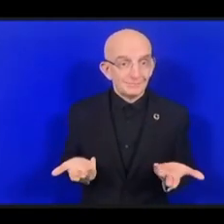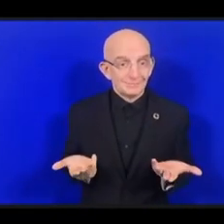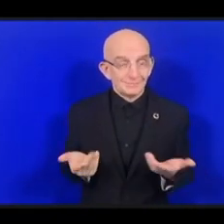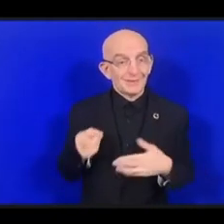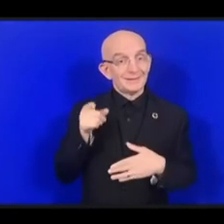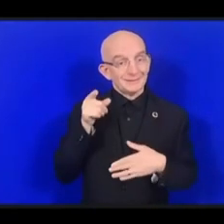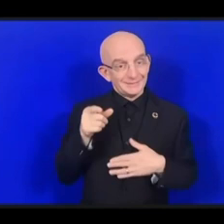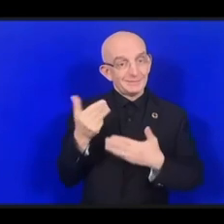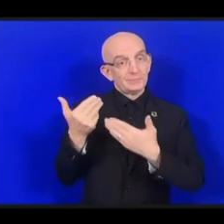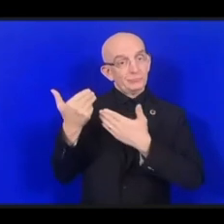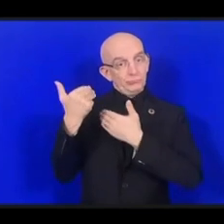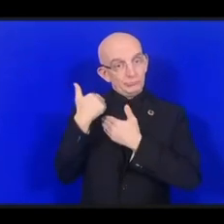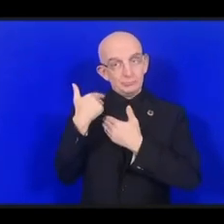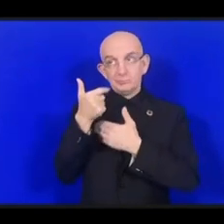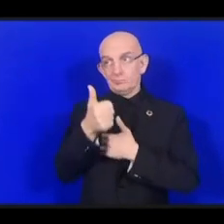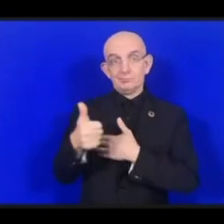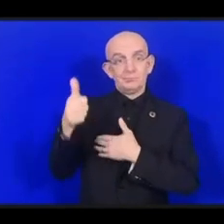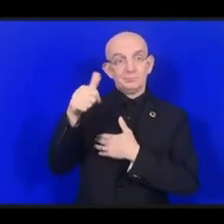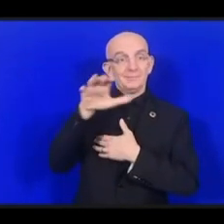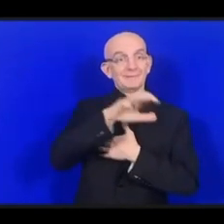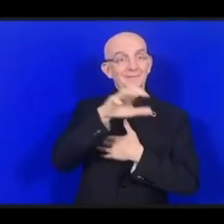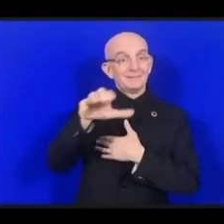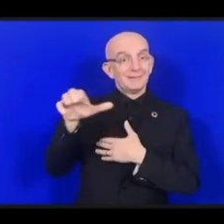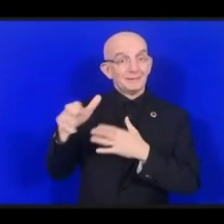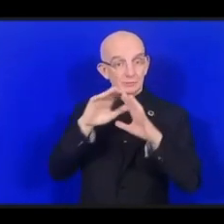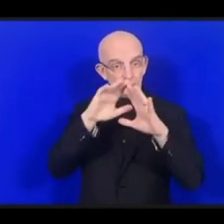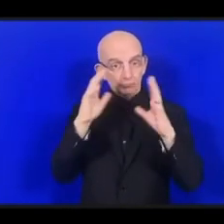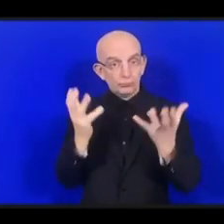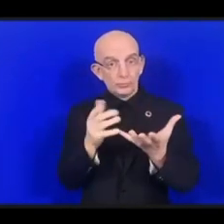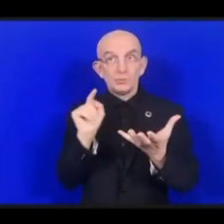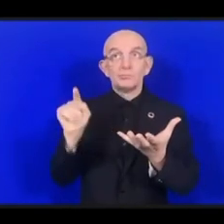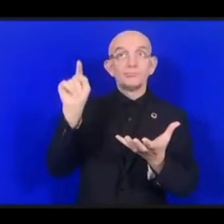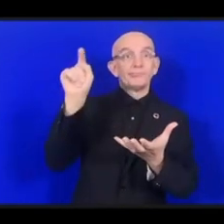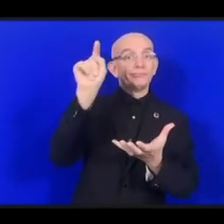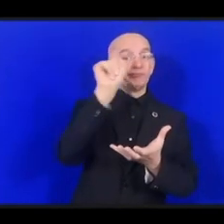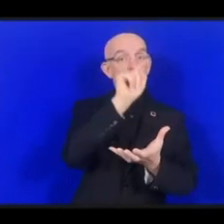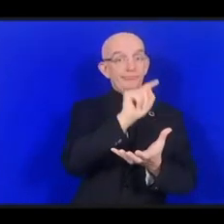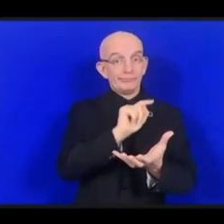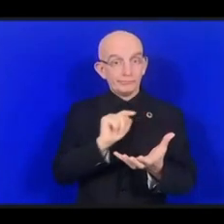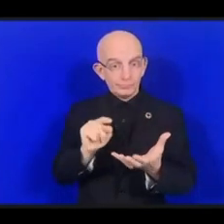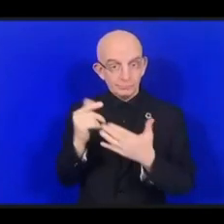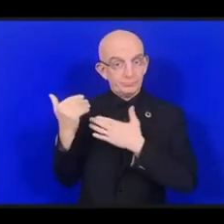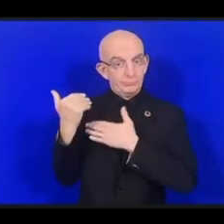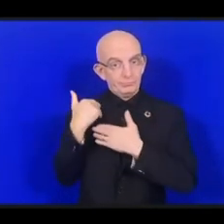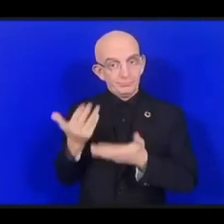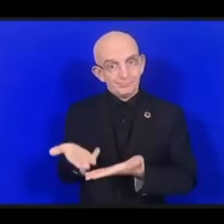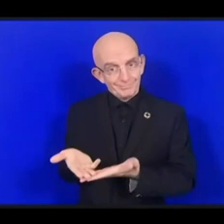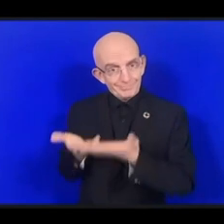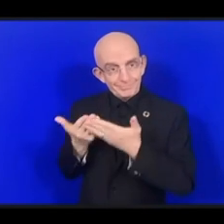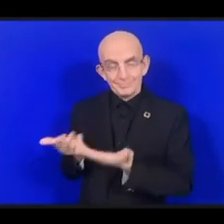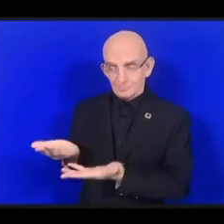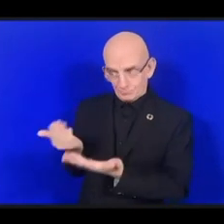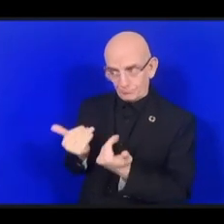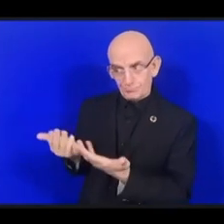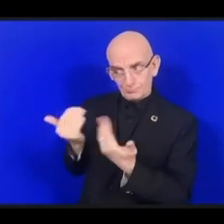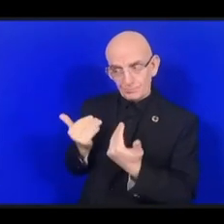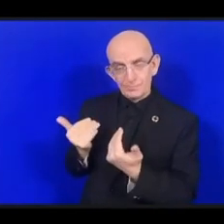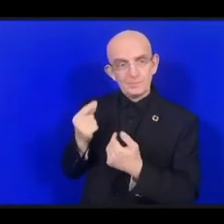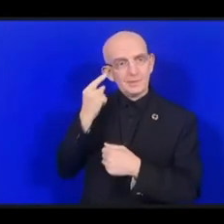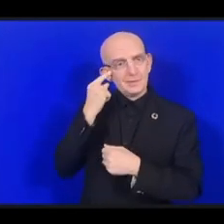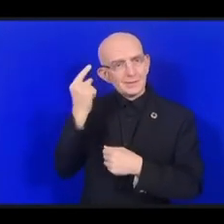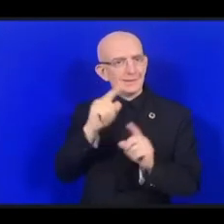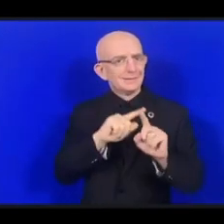глобального сообщества найти ответы, которые помогут решить эту проблему, которая является